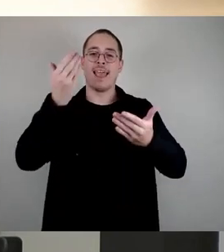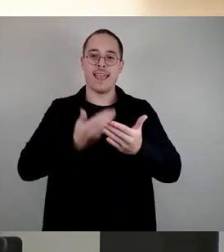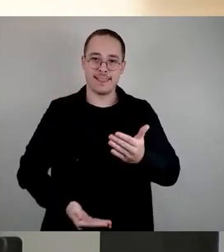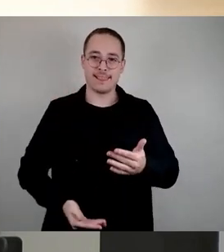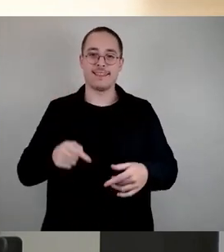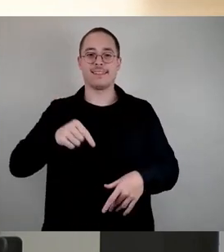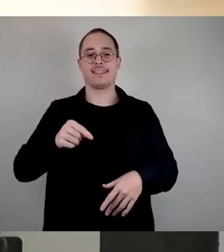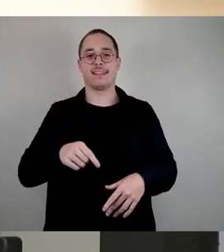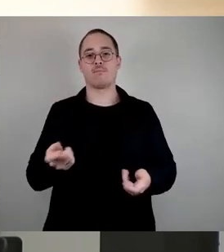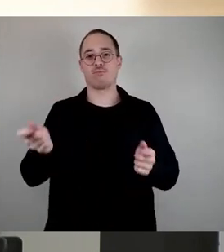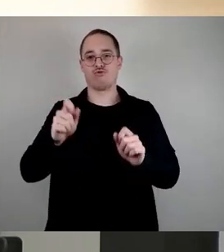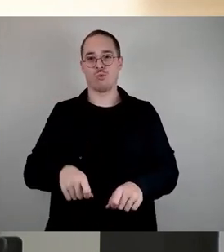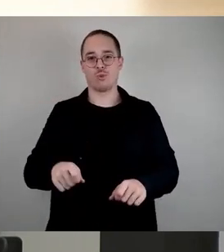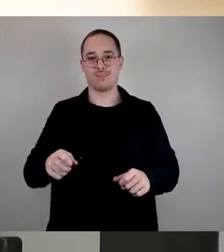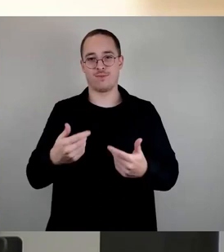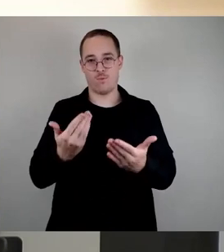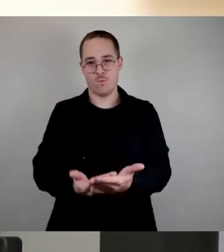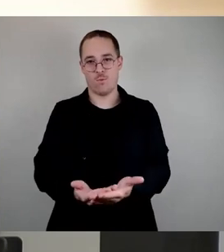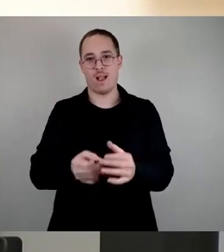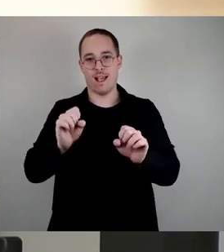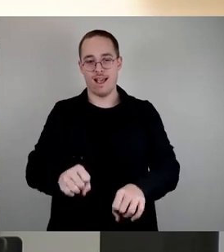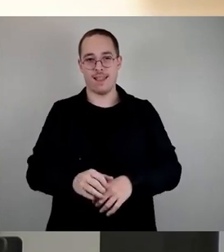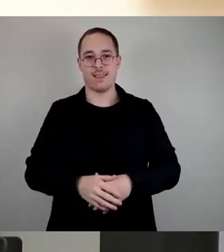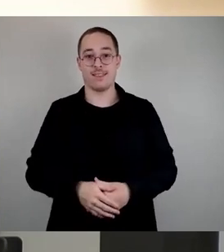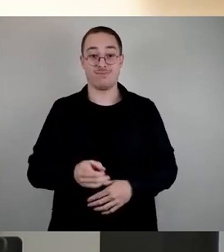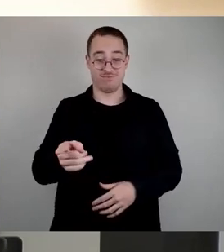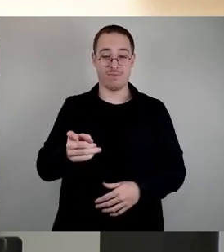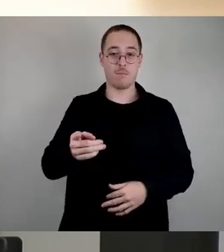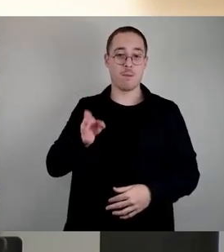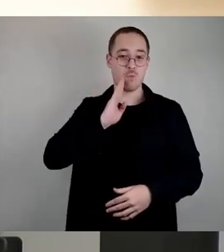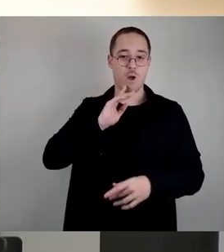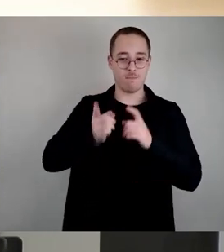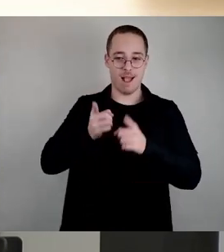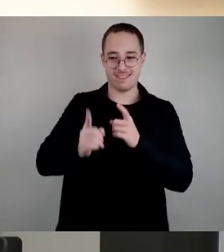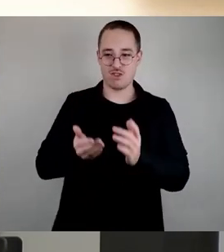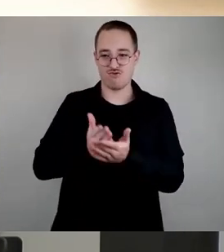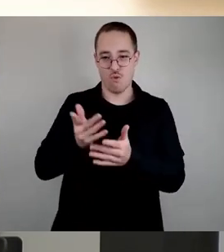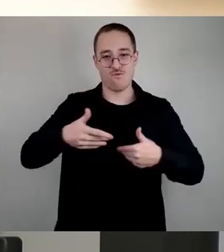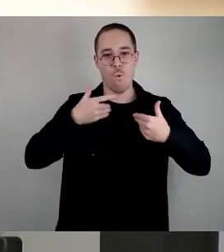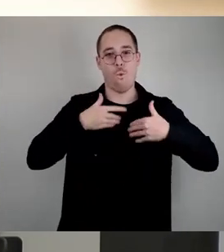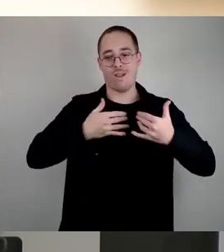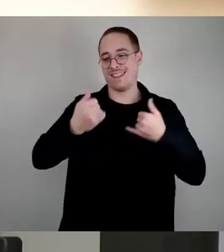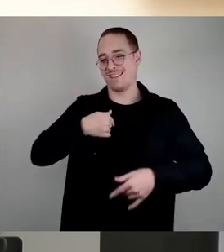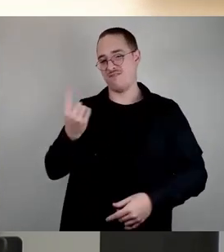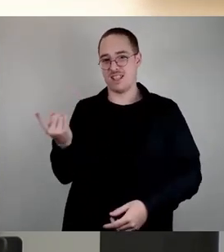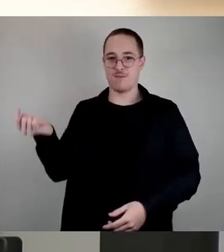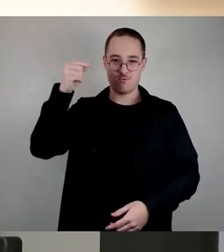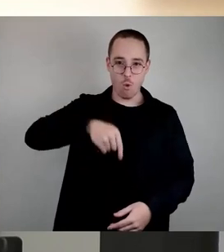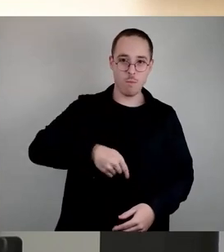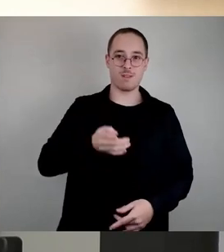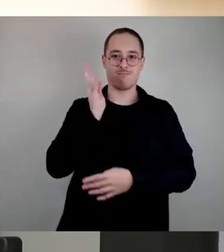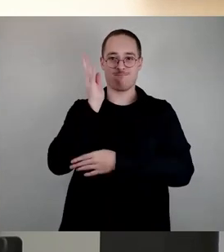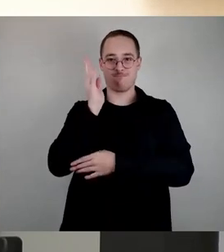Der Bürgermeister hat sich schon gefreut bei der Ankündigung dieses Tagesordnungspunktes, dass ich jetzt wieder hier vorne stehen werde. Und da ich ja den